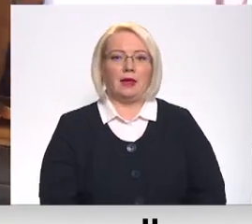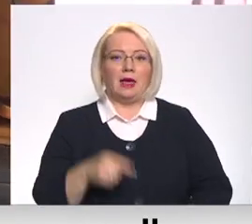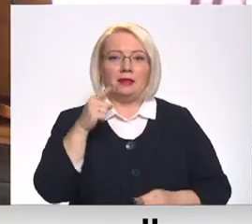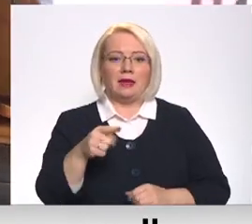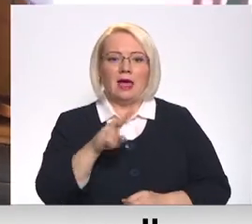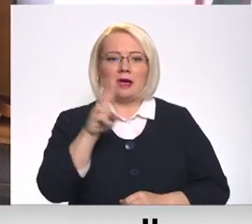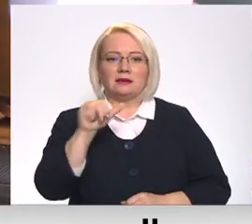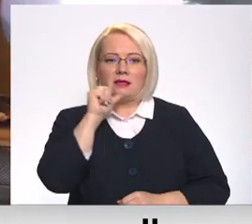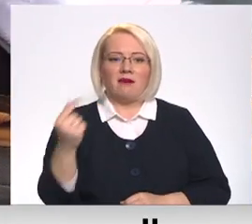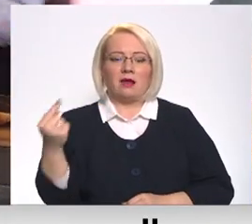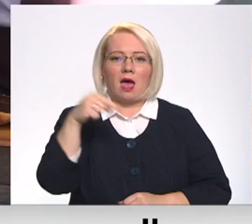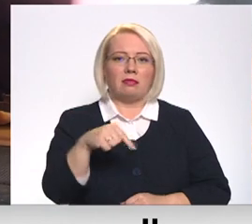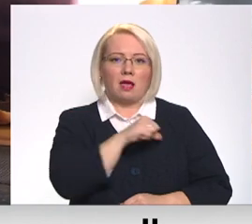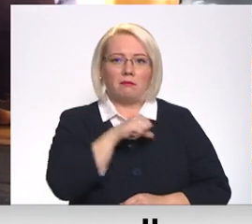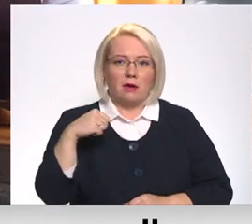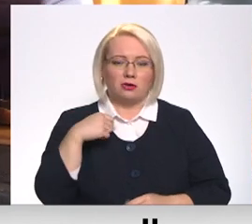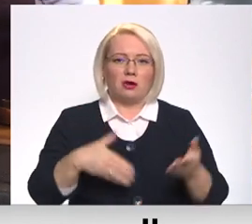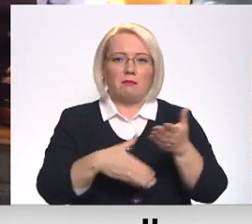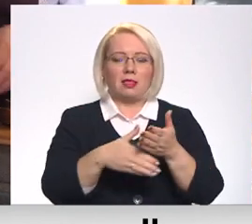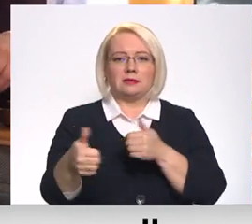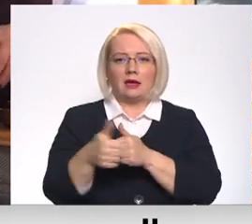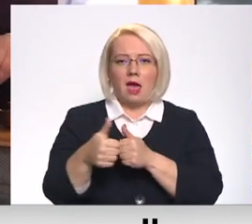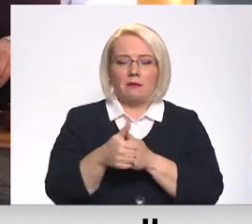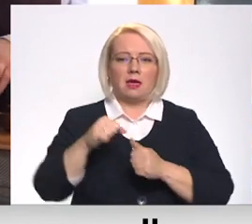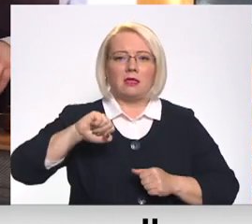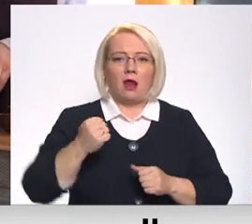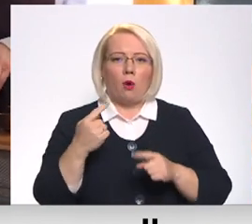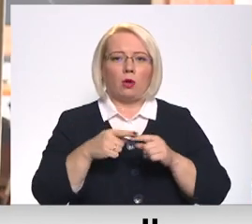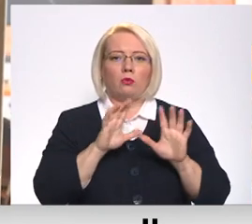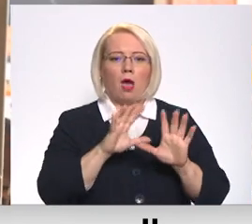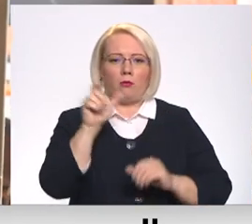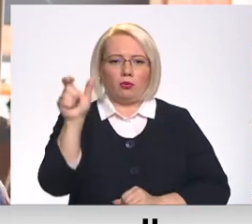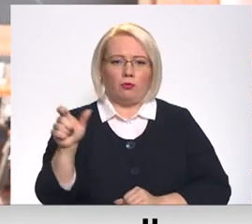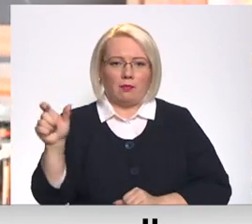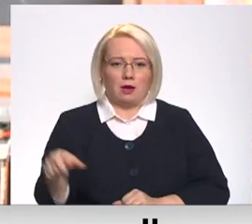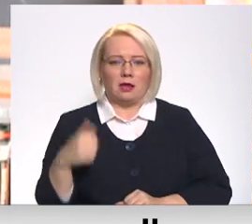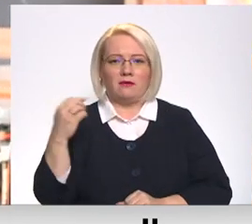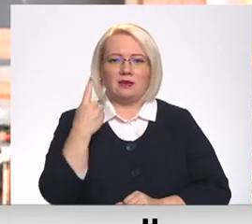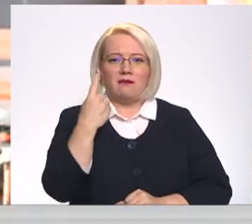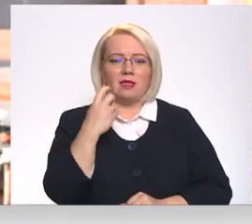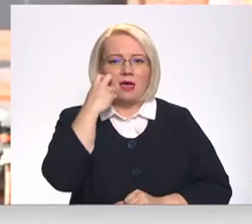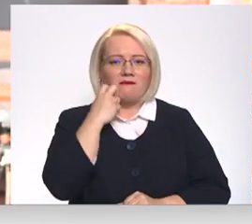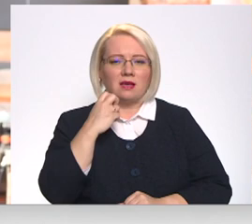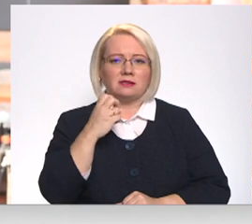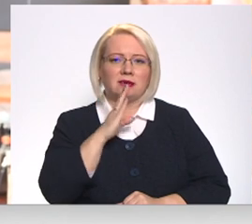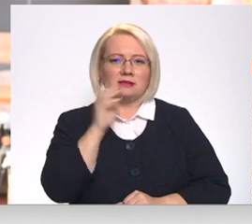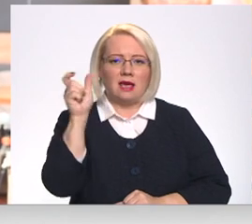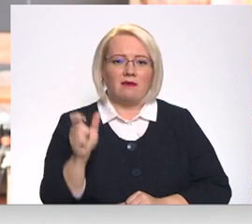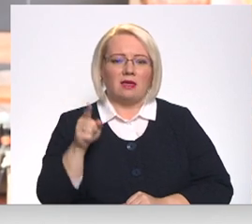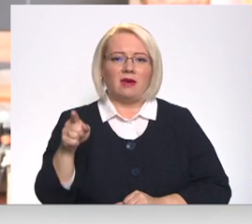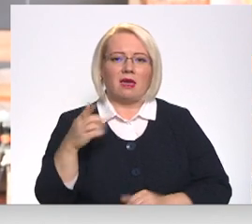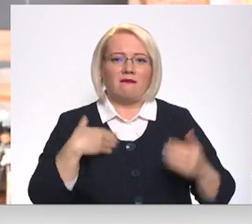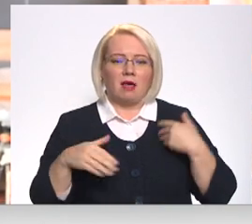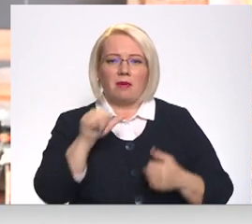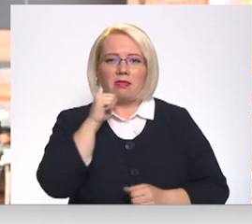Tiem, kuri nespēja atnākt paši, palīdz kaimiņi, draugi un aprūpētāji. Man vienai vecākai kundzītei. Viņi avēlas, bet viņi